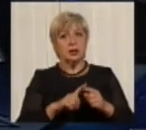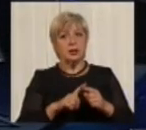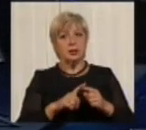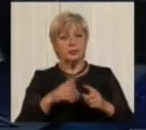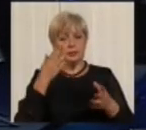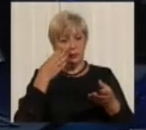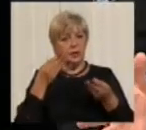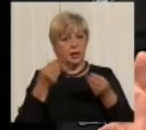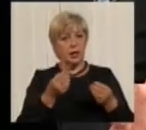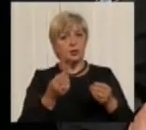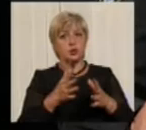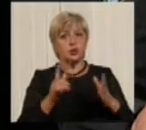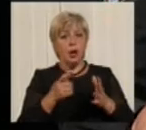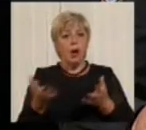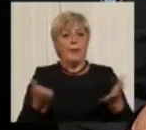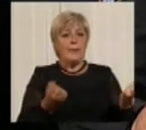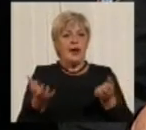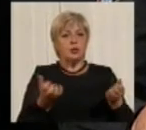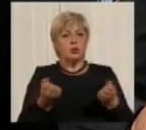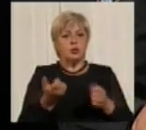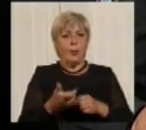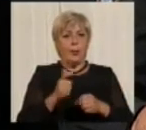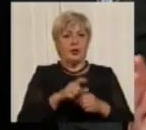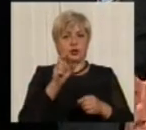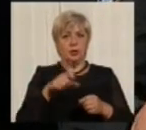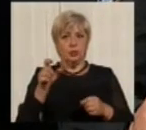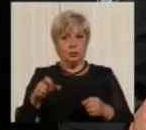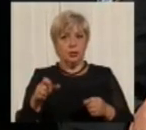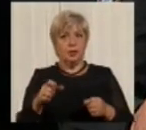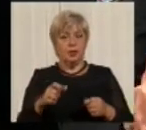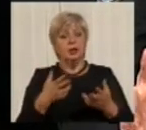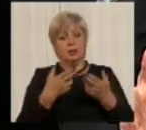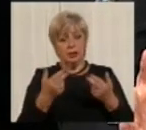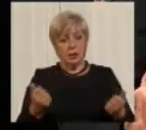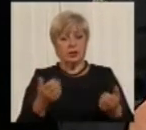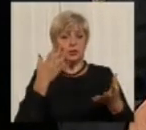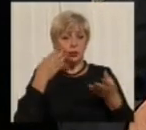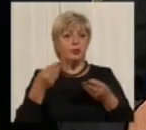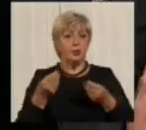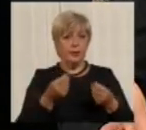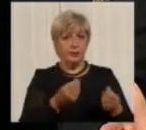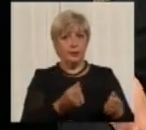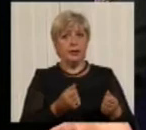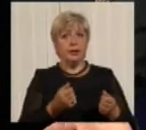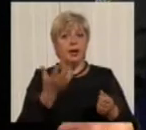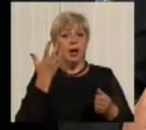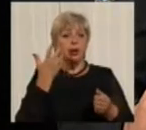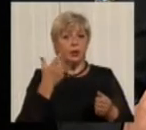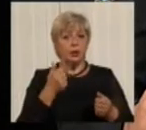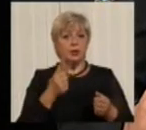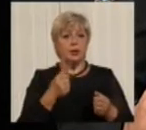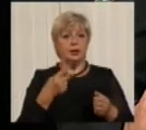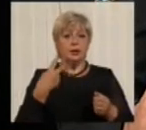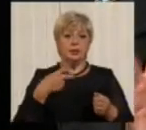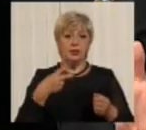залежить саме від автомобіля. Звичайно впливає, тому що коли там